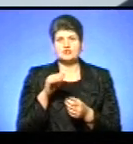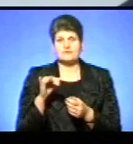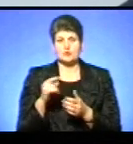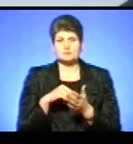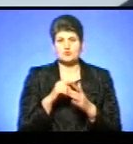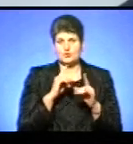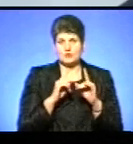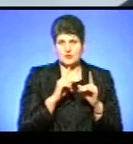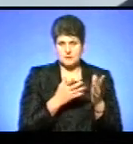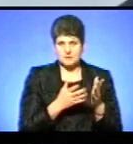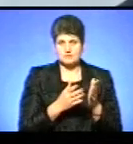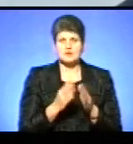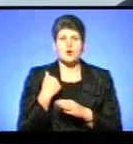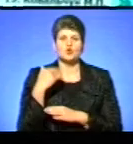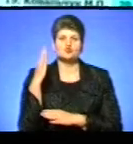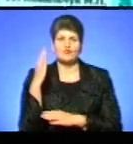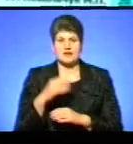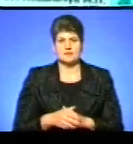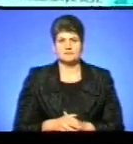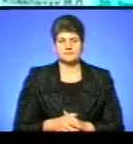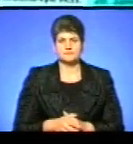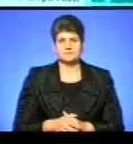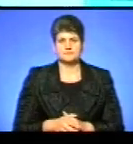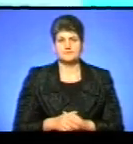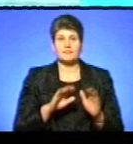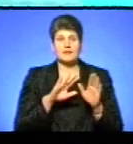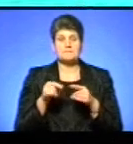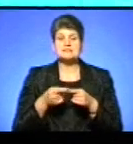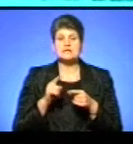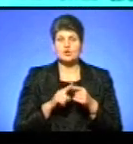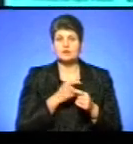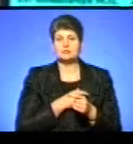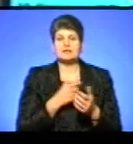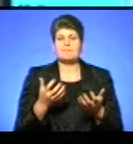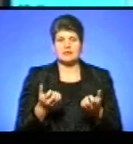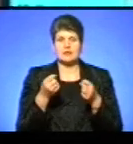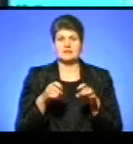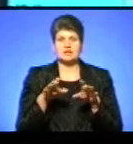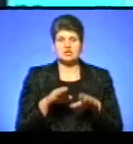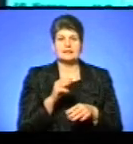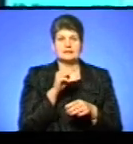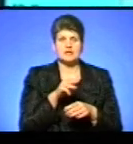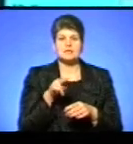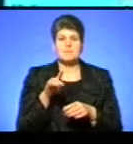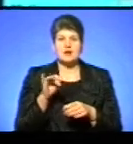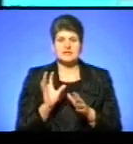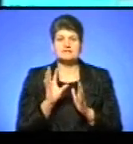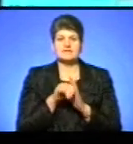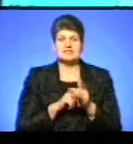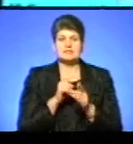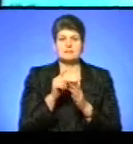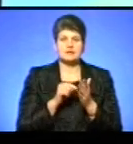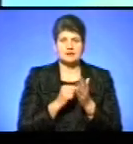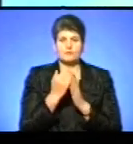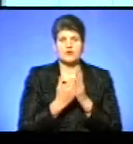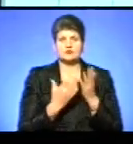ради. Будь ласка, ставлю на голосування. Після цього депутати підтримали рішення Тараса Паляниці і внесли питання у порядок